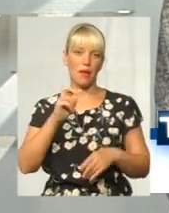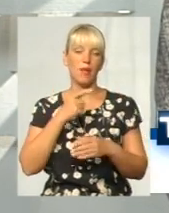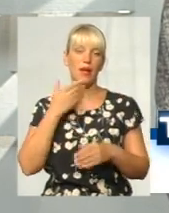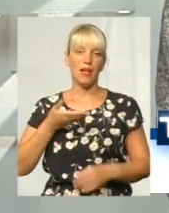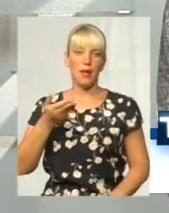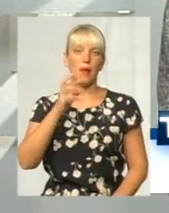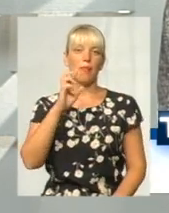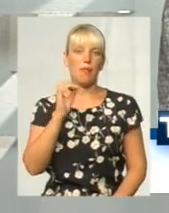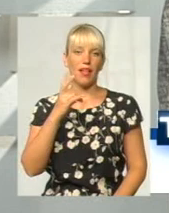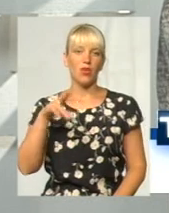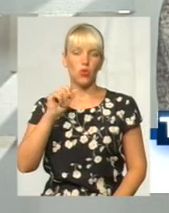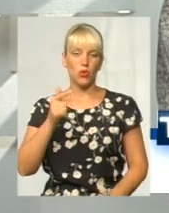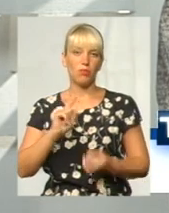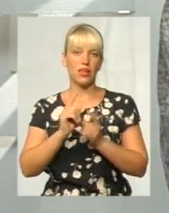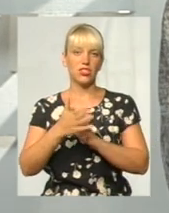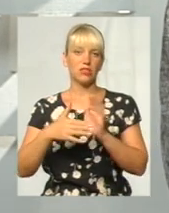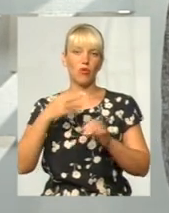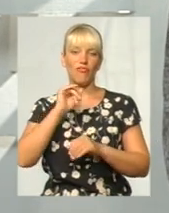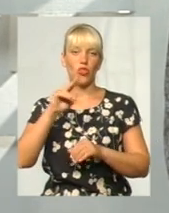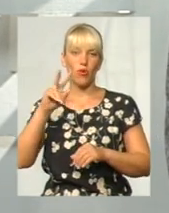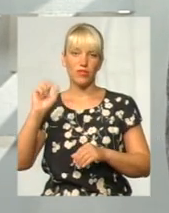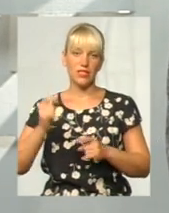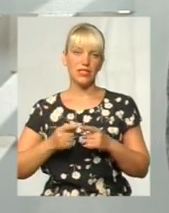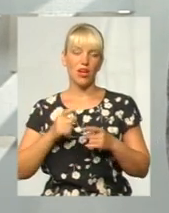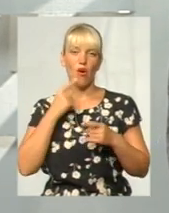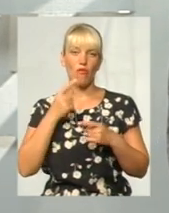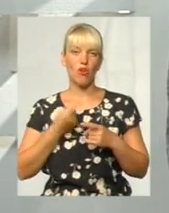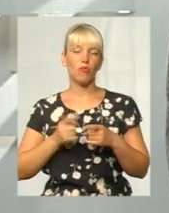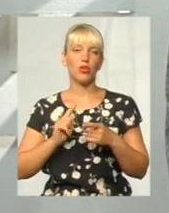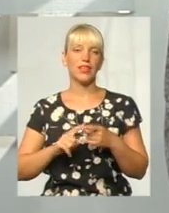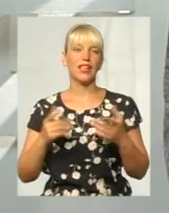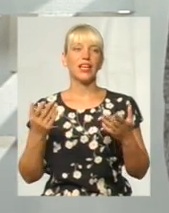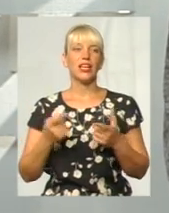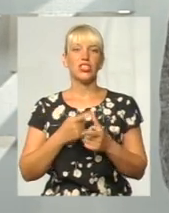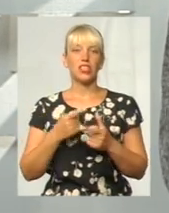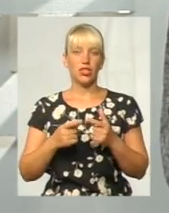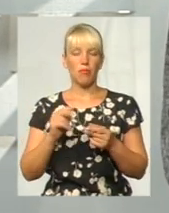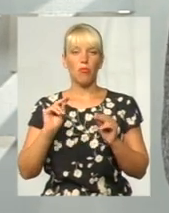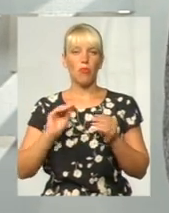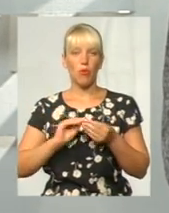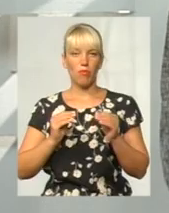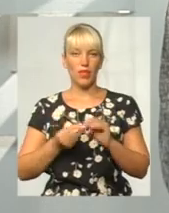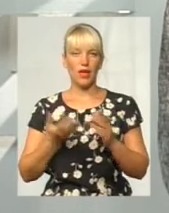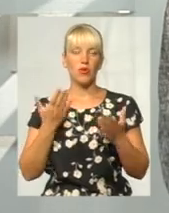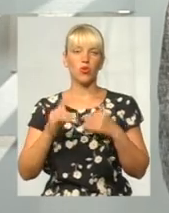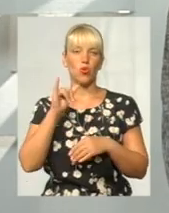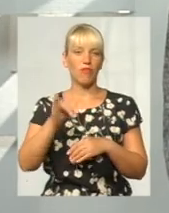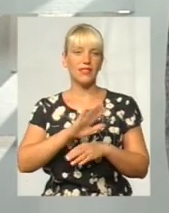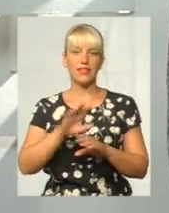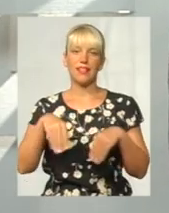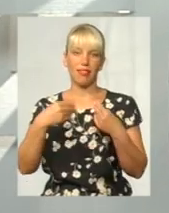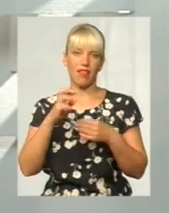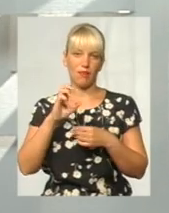мову Оксани Фіновської. І нині ми говоримо про те, чиї проблеми, якщо у вас, не дай Боже, згоріло майно,